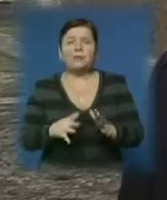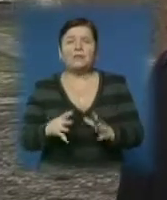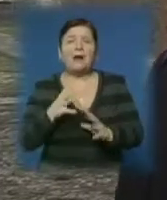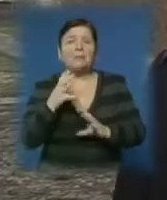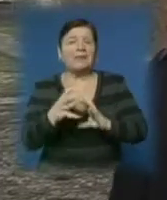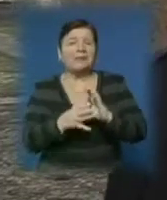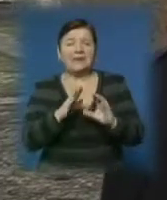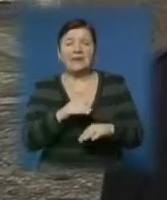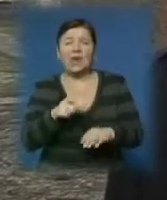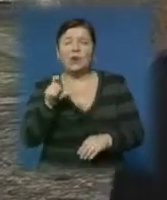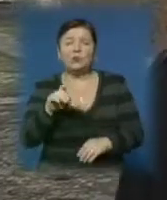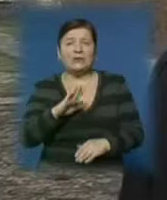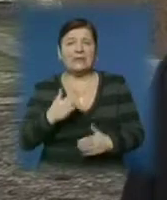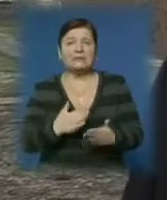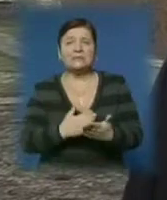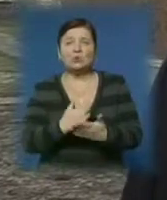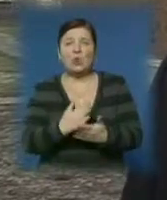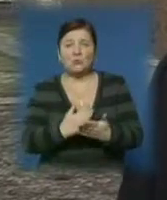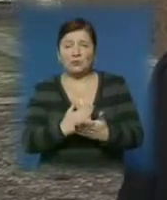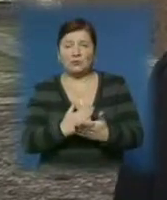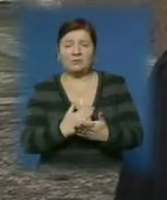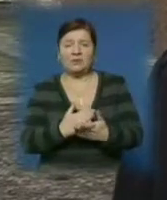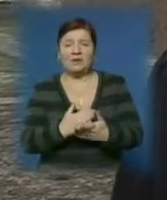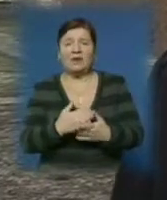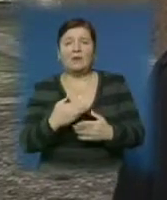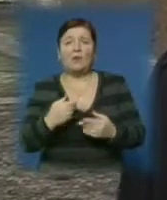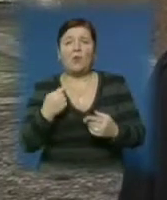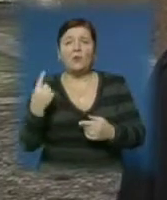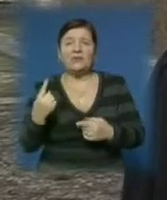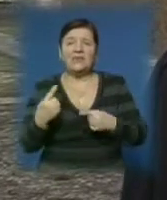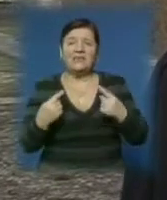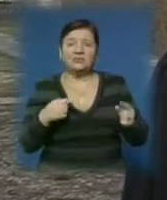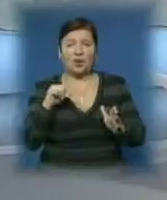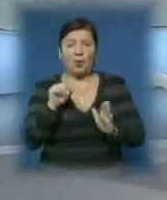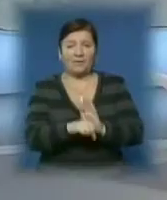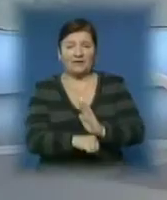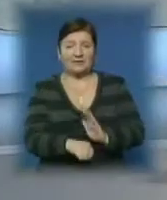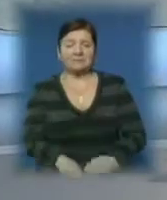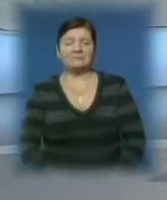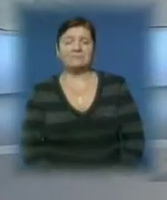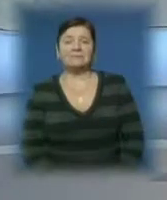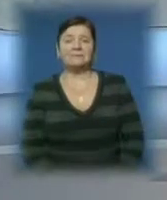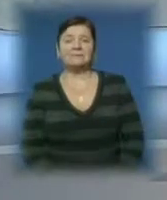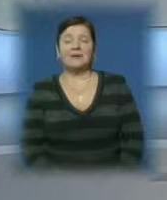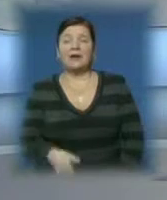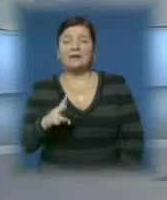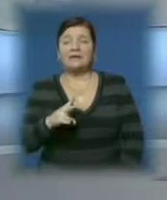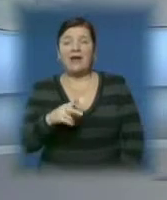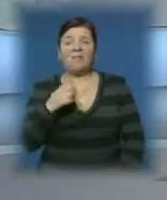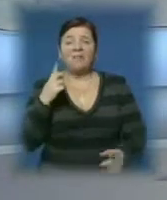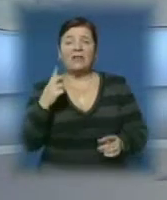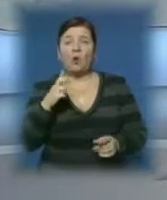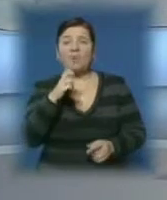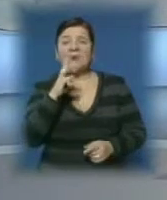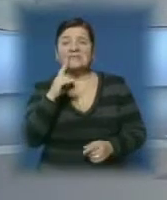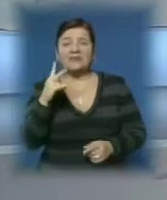Тому що люди такого не заслуговують, щоб одні інших невинно вбивали. На Великобрезнянщині